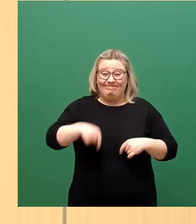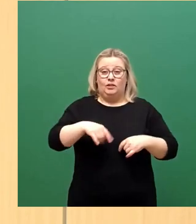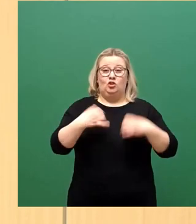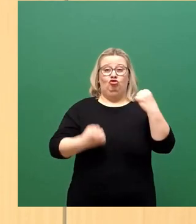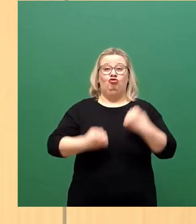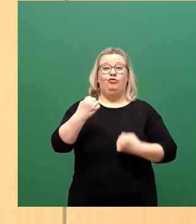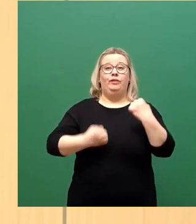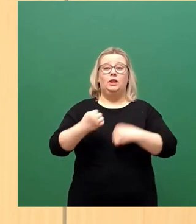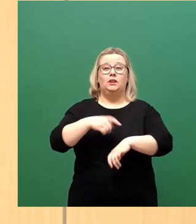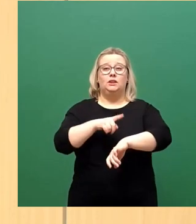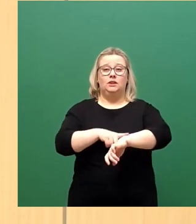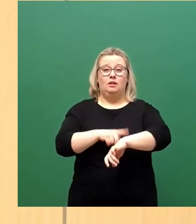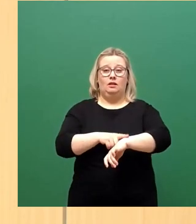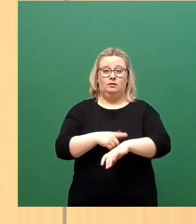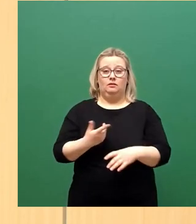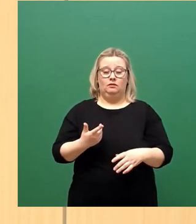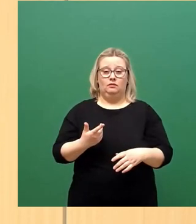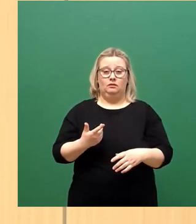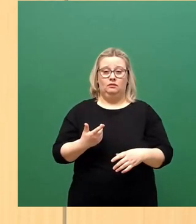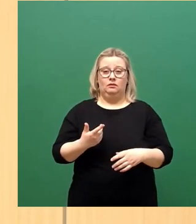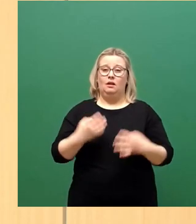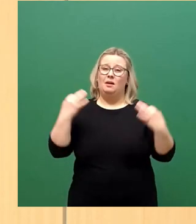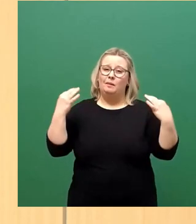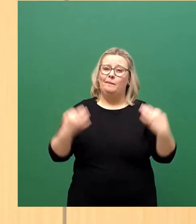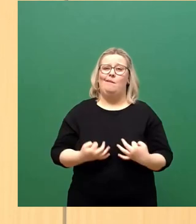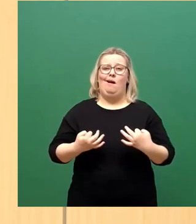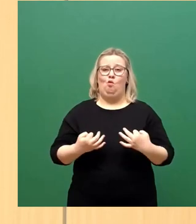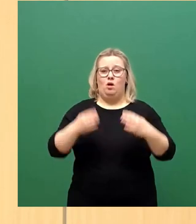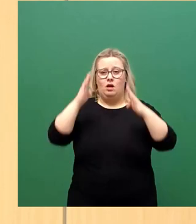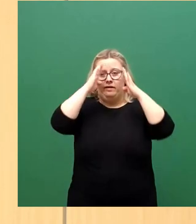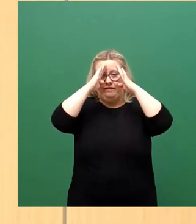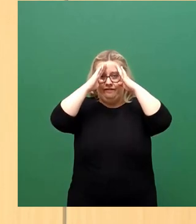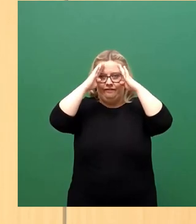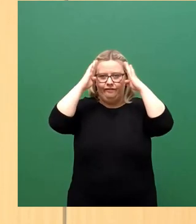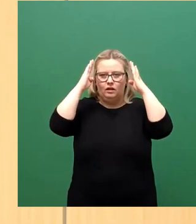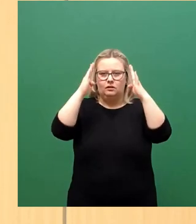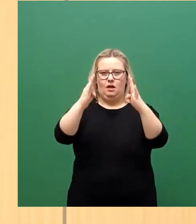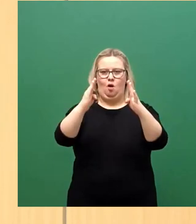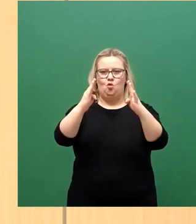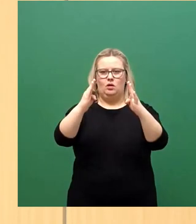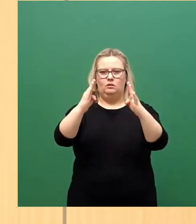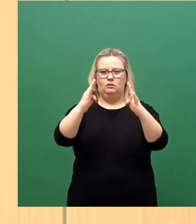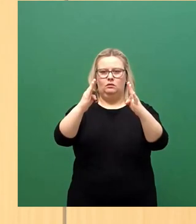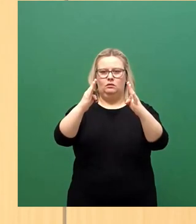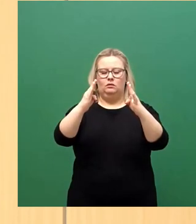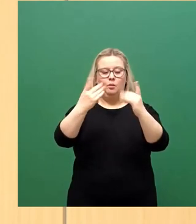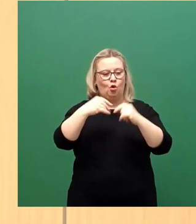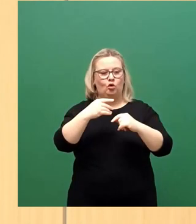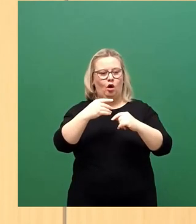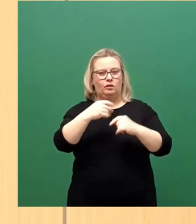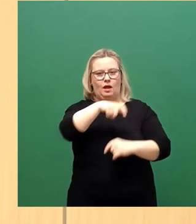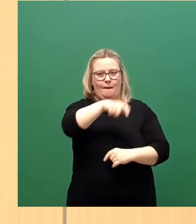braucht es Vertrauen. Vertrauen der großen Mehrheit der Menschen in die